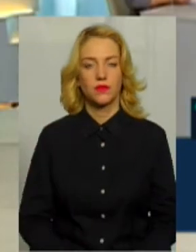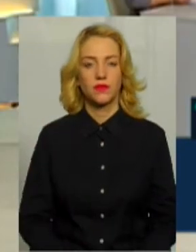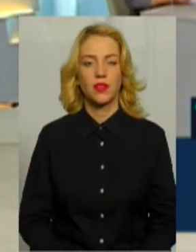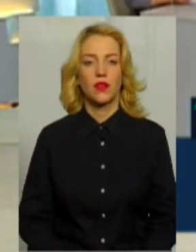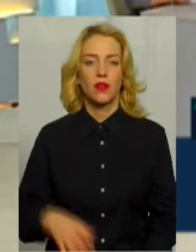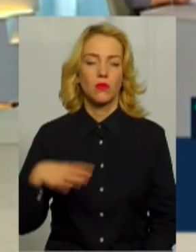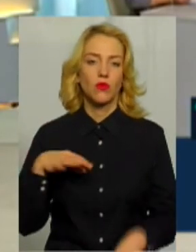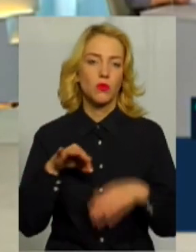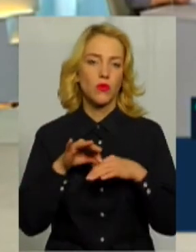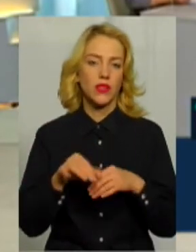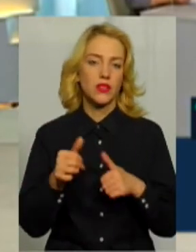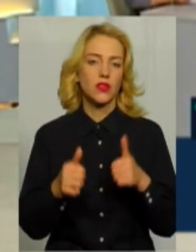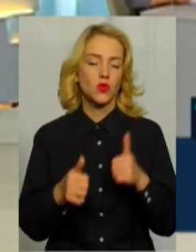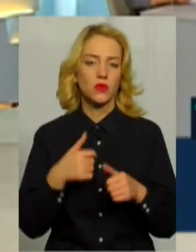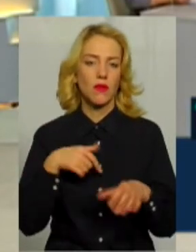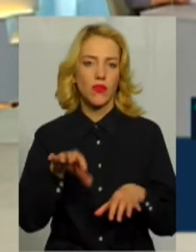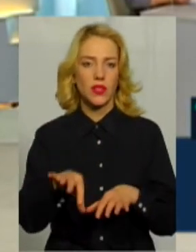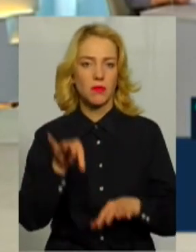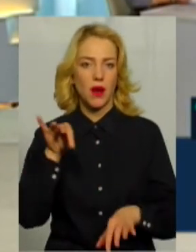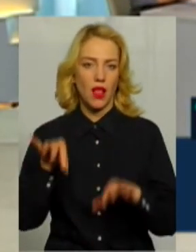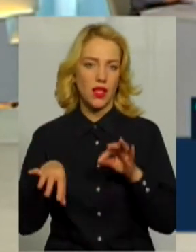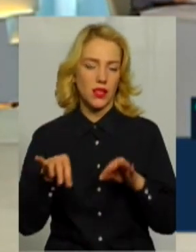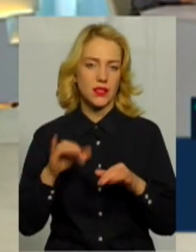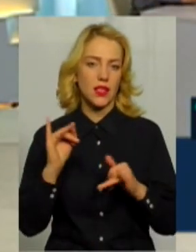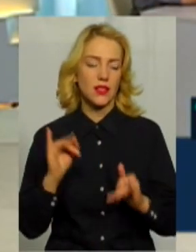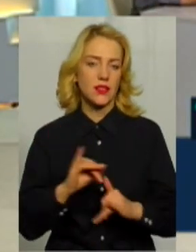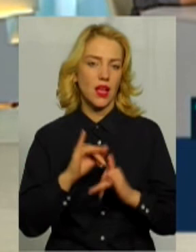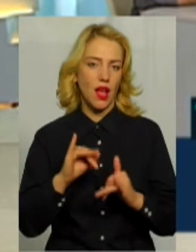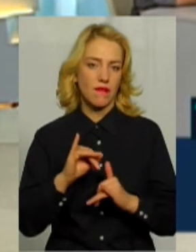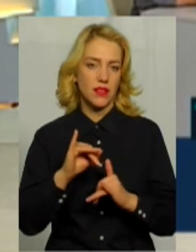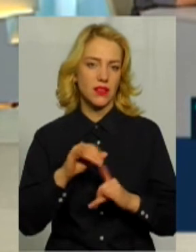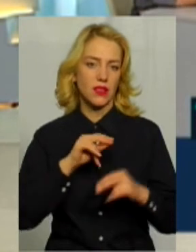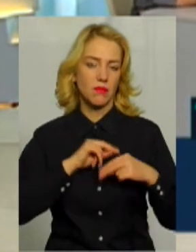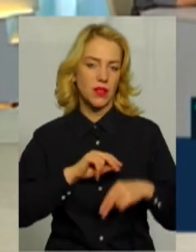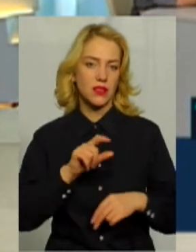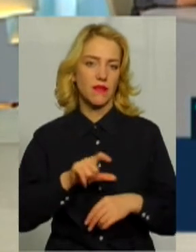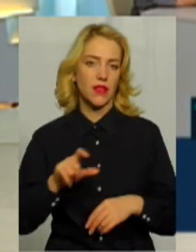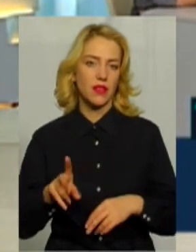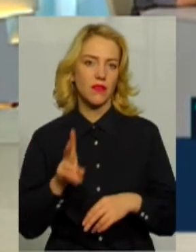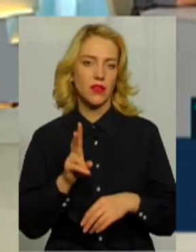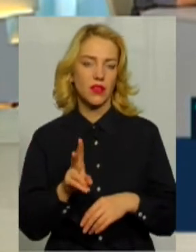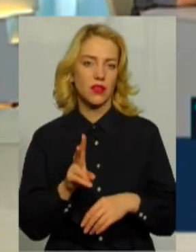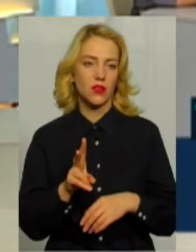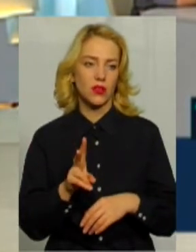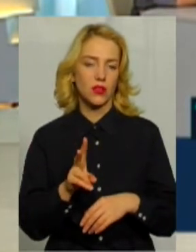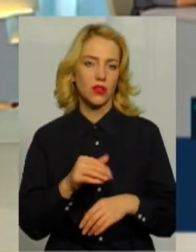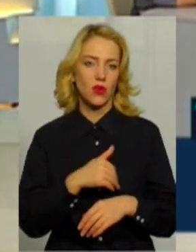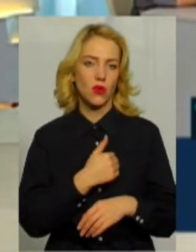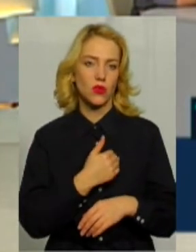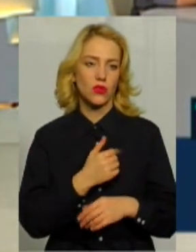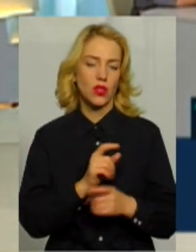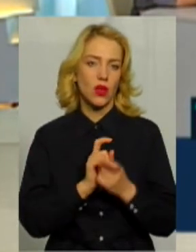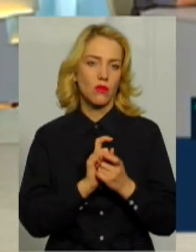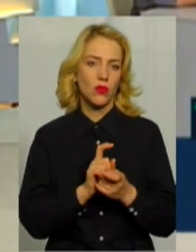Був проведений відповідний конкурс. Ми відібрали зацікавлених, скажімо, працівників, які хочуть